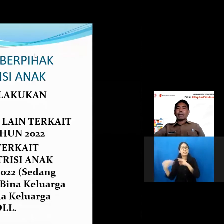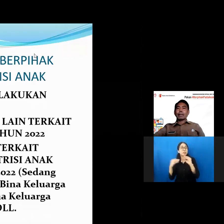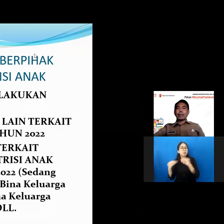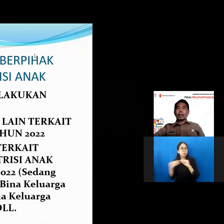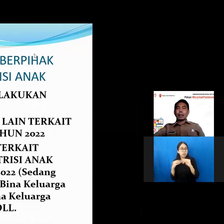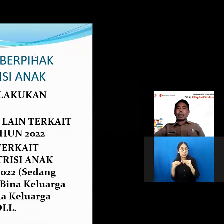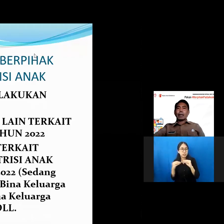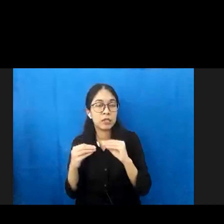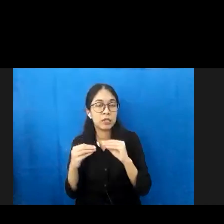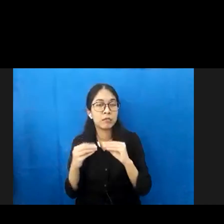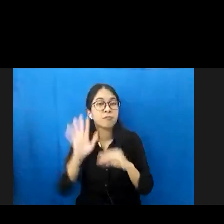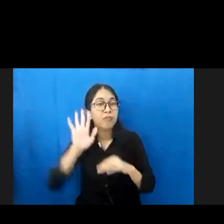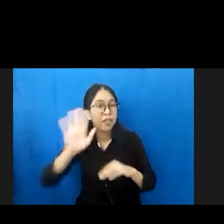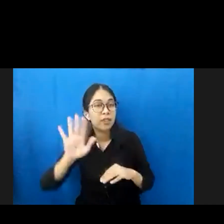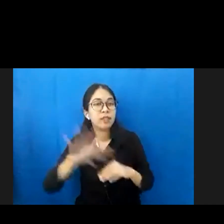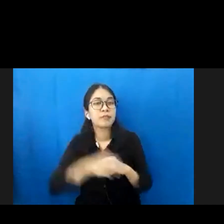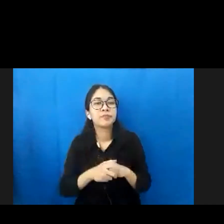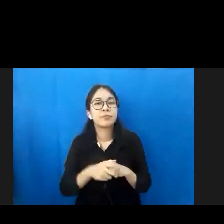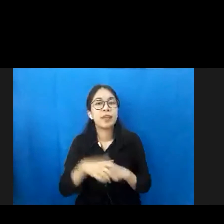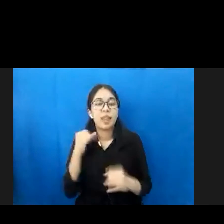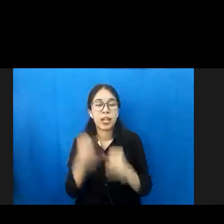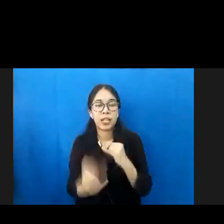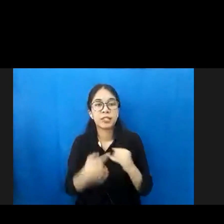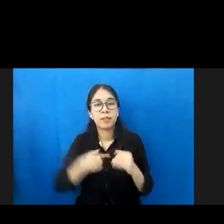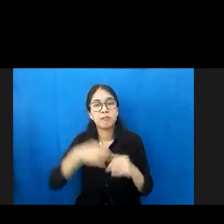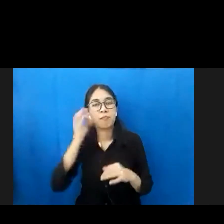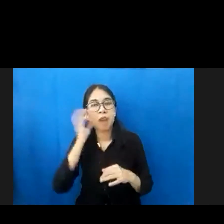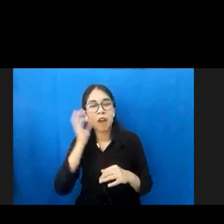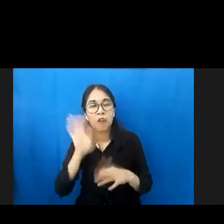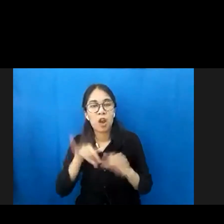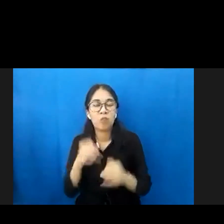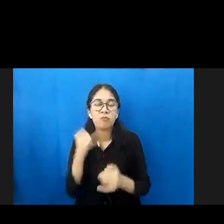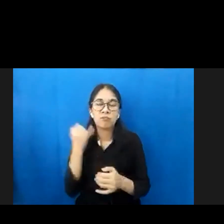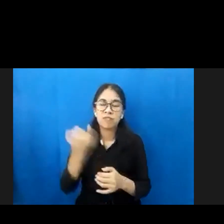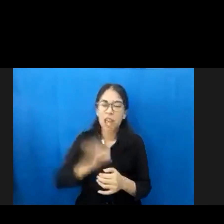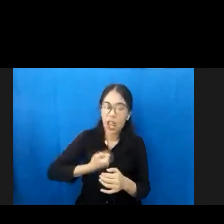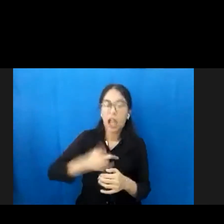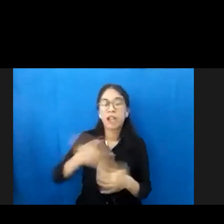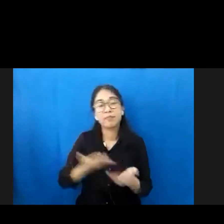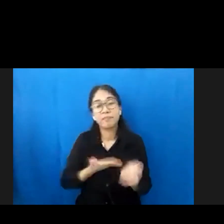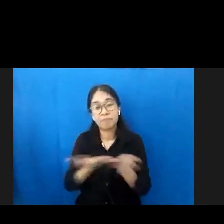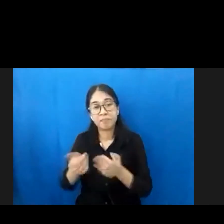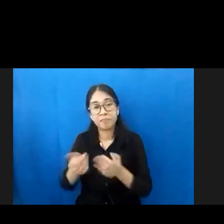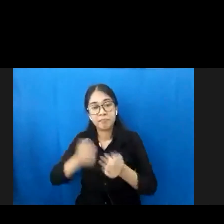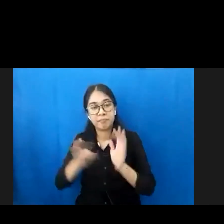bahas lagi air kata saya mohon maaf jika ada kata-kata yang salah saya kembalikan kepada Ibu moderator